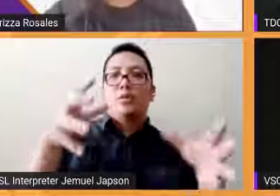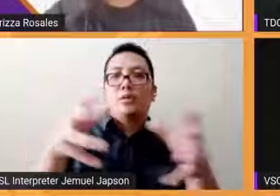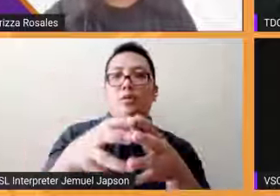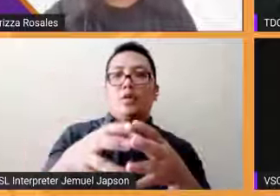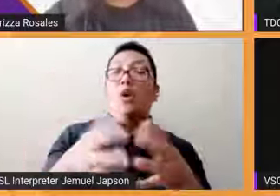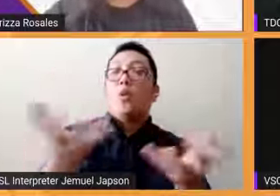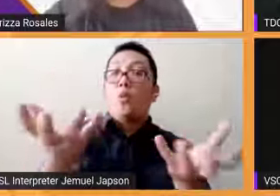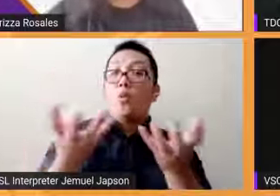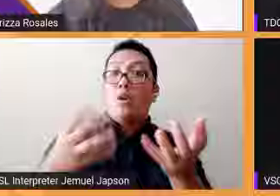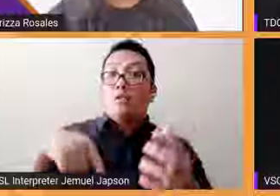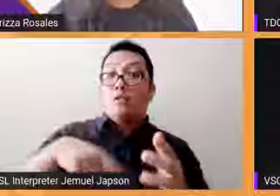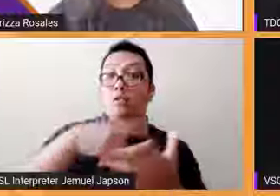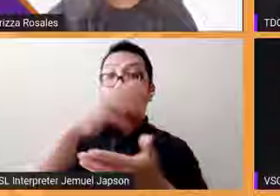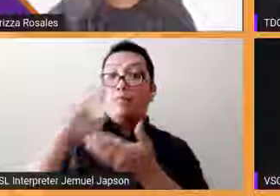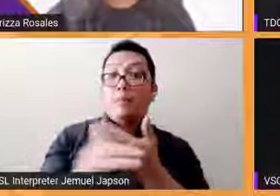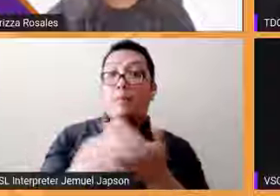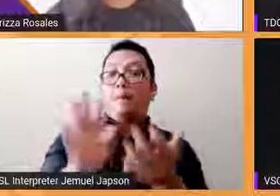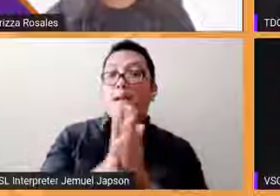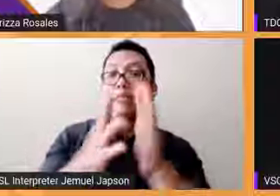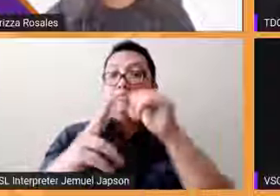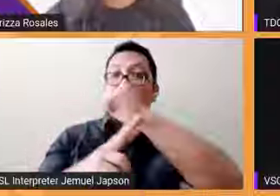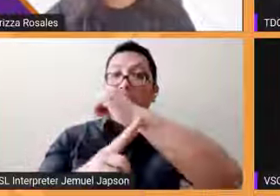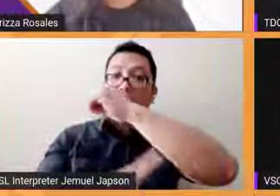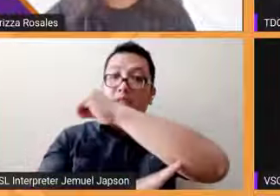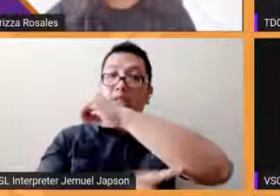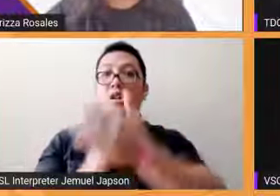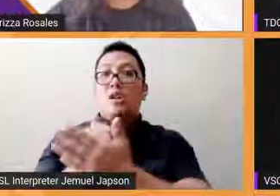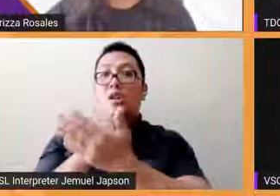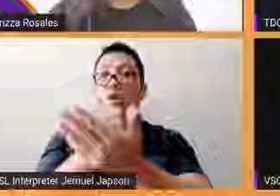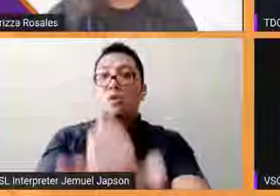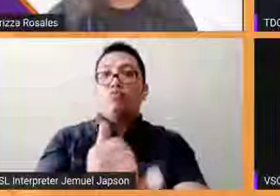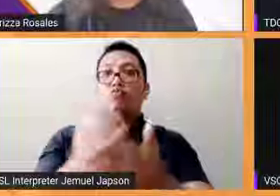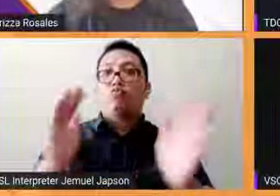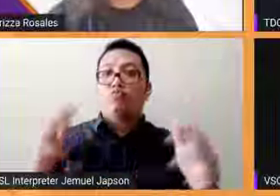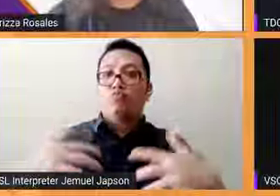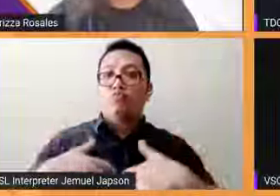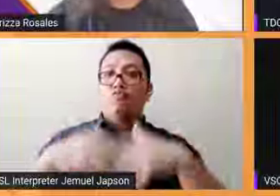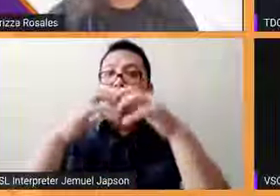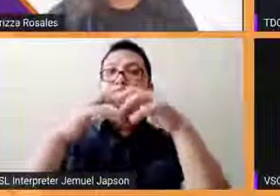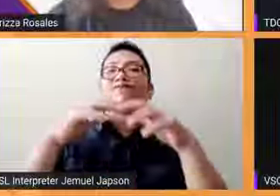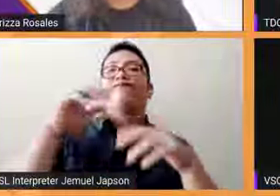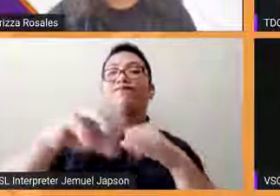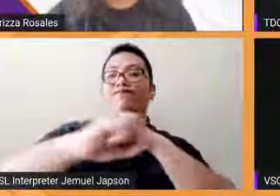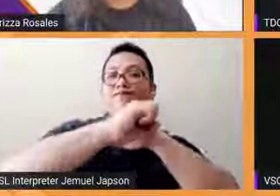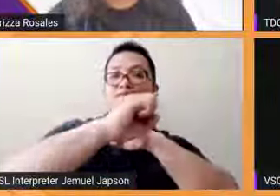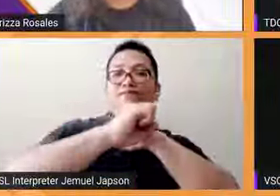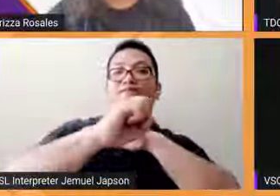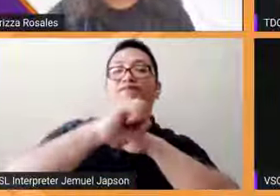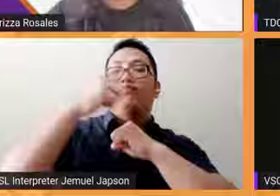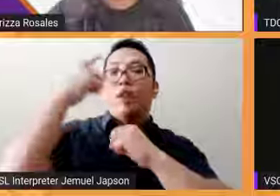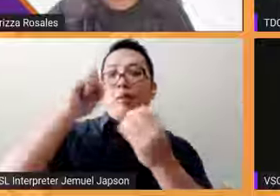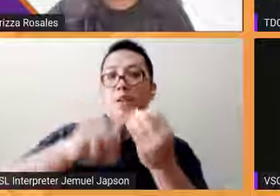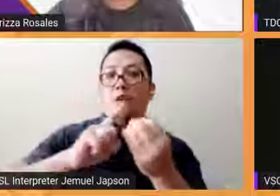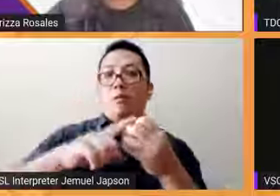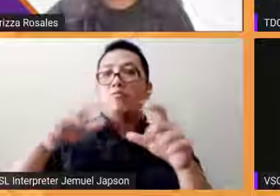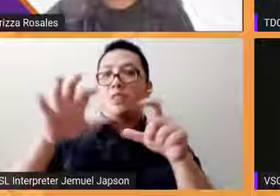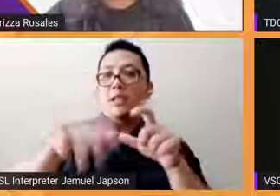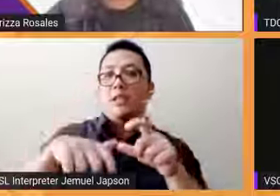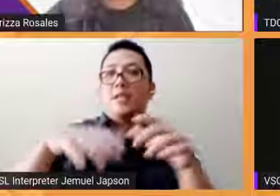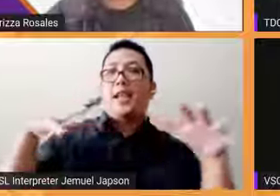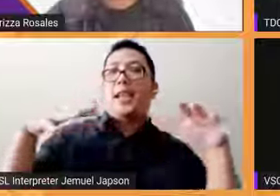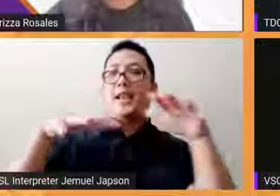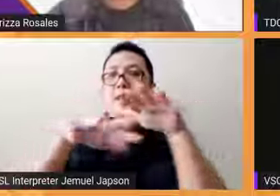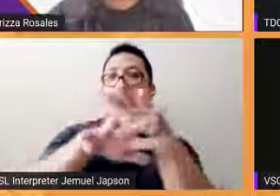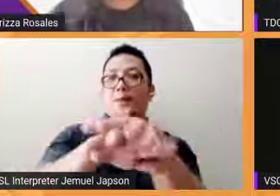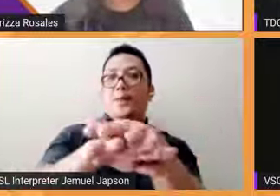ng ating programa na maging tulay upang makatulong sa pagsusulong ng advocacy patungkol sa disability inclusion So